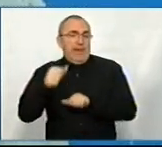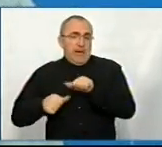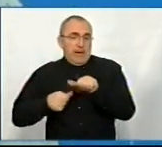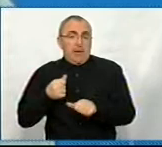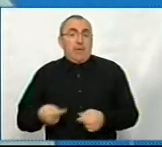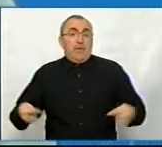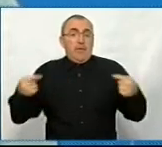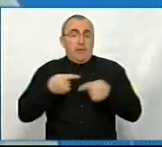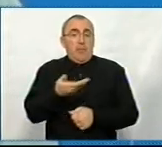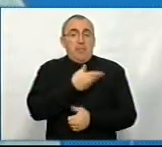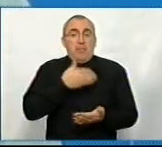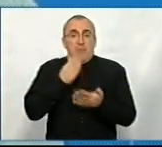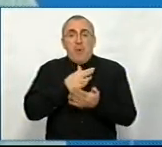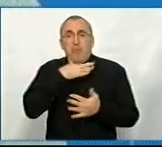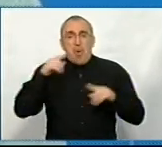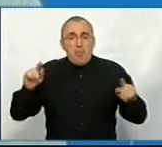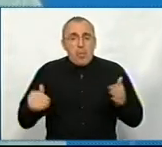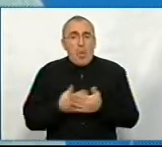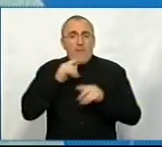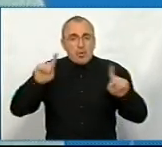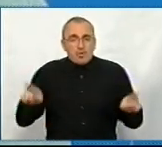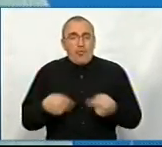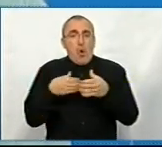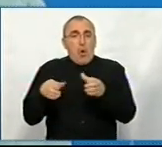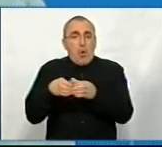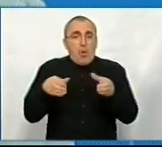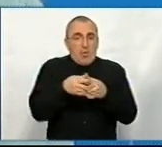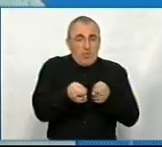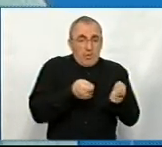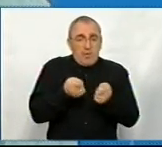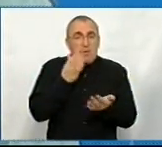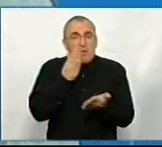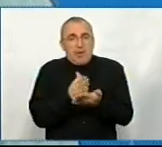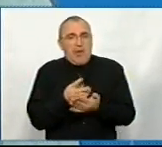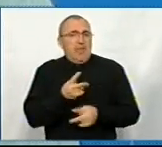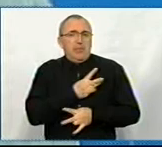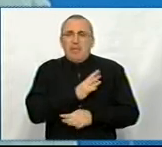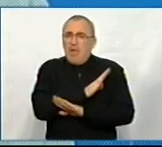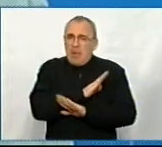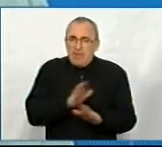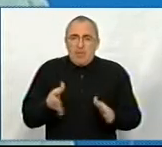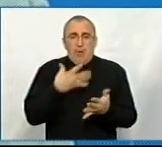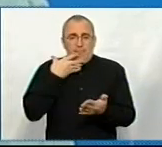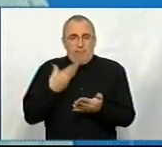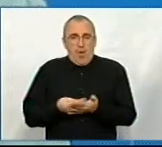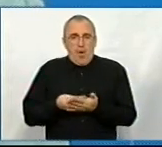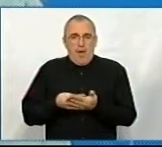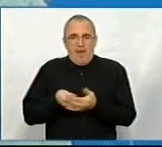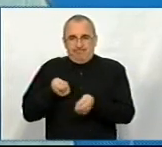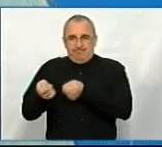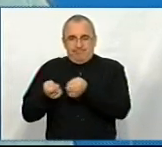І, відповідно, ми маємо багато новостворених громад, у яких подекуди постає небажання брати на власний баланс